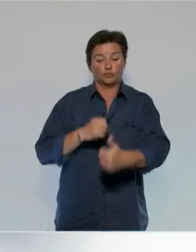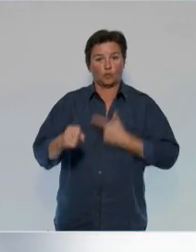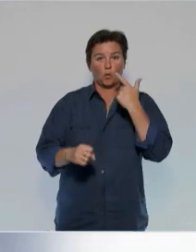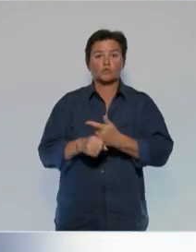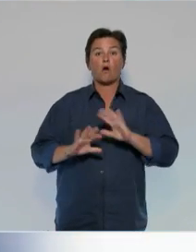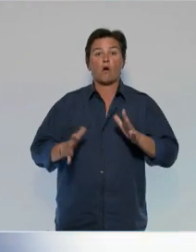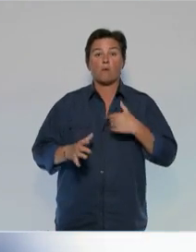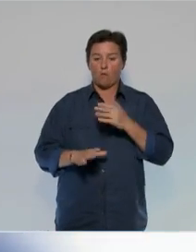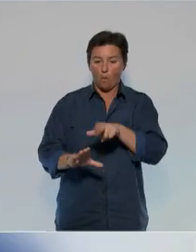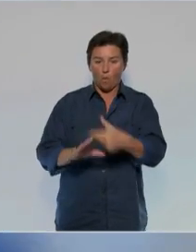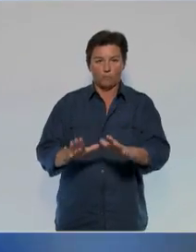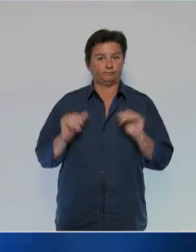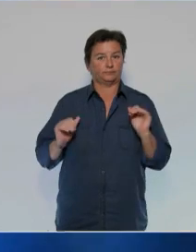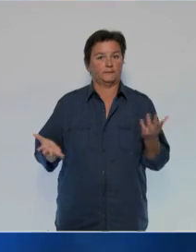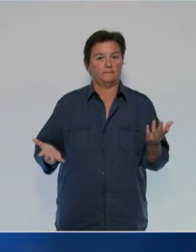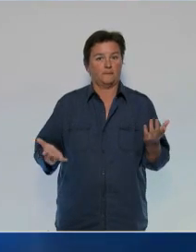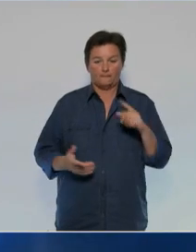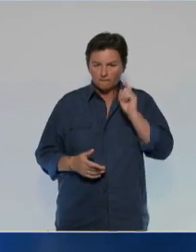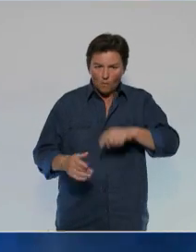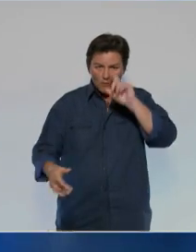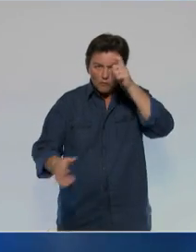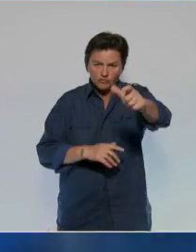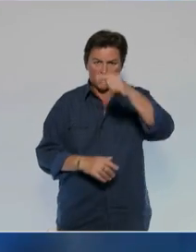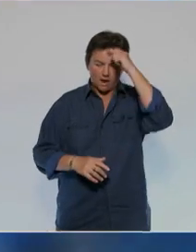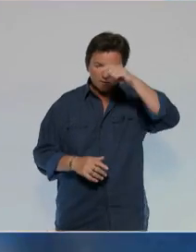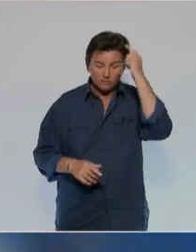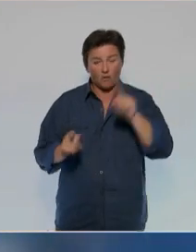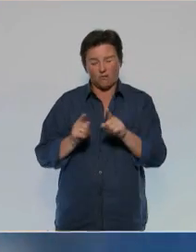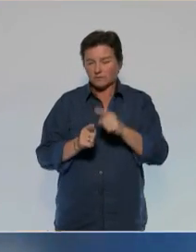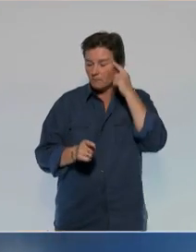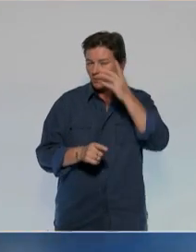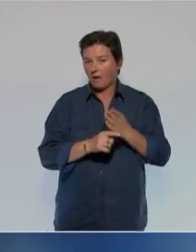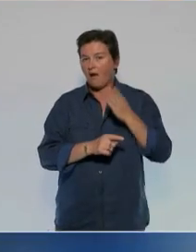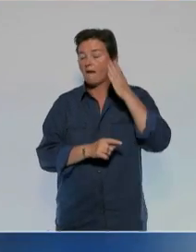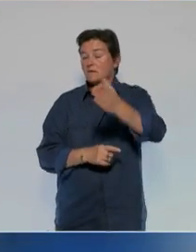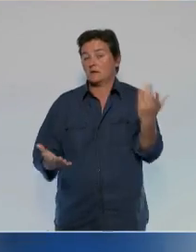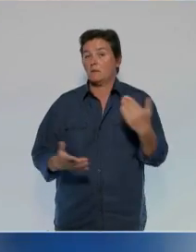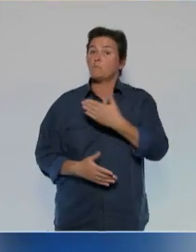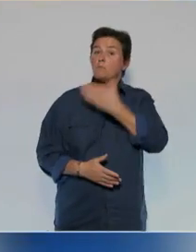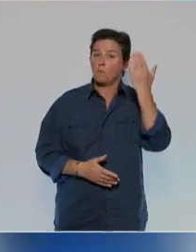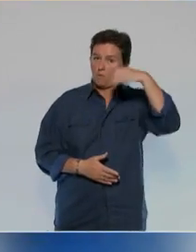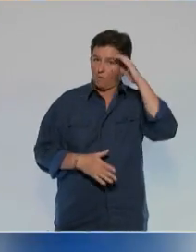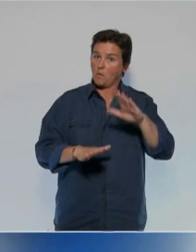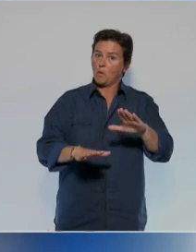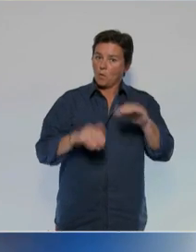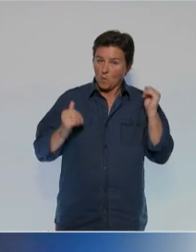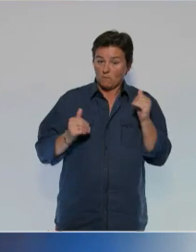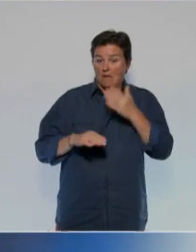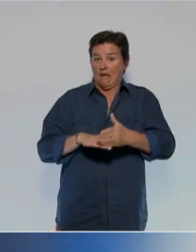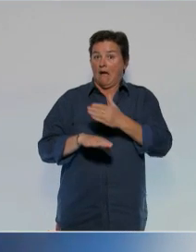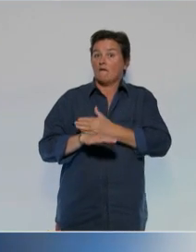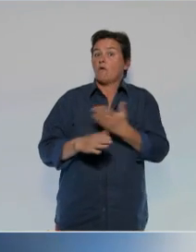grâce à la sortie de l'euro. Faisons preuve de bon sens et de prévoyance en sortant de l'UE